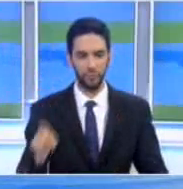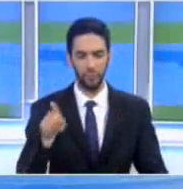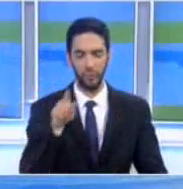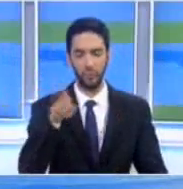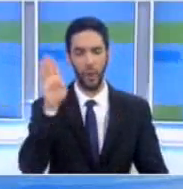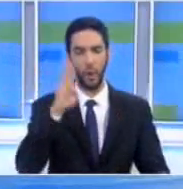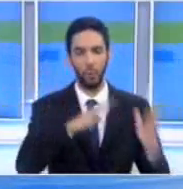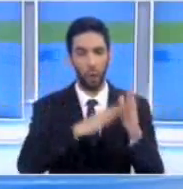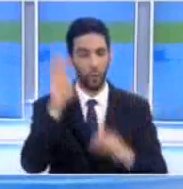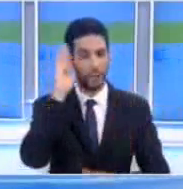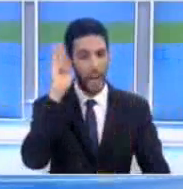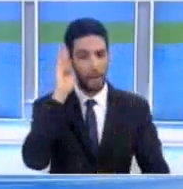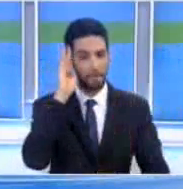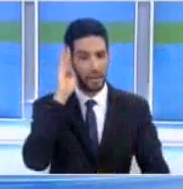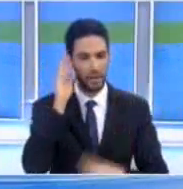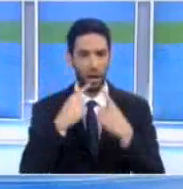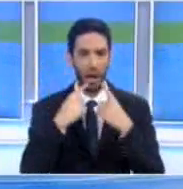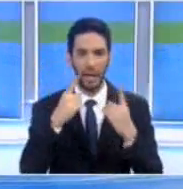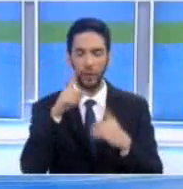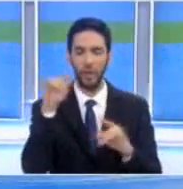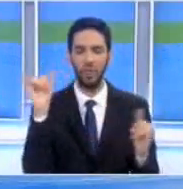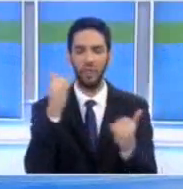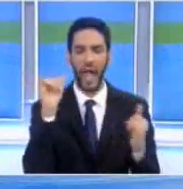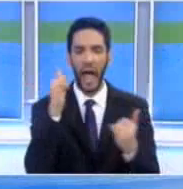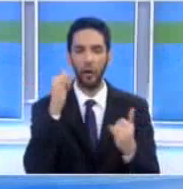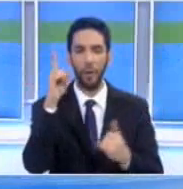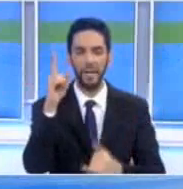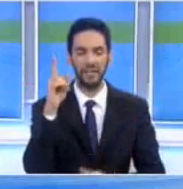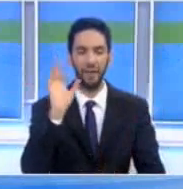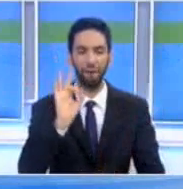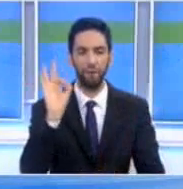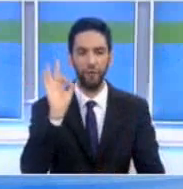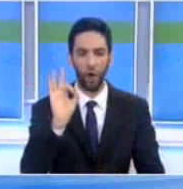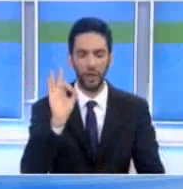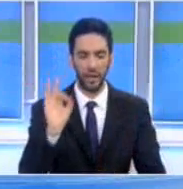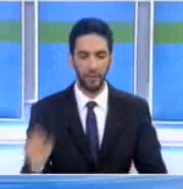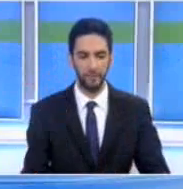Ο Αμερικανός πρόεδρος ανακοίνωσε την επιλογή του από τουριστικό θέρετρο στο Palm Beach της Φλόριντα.